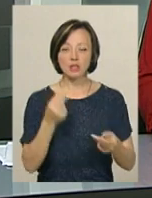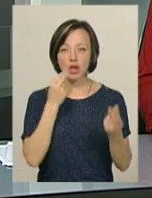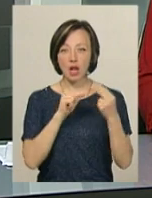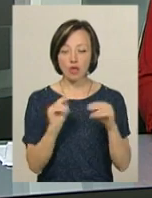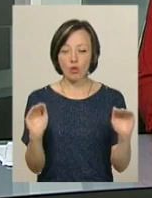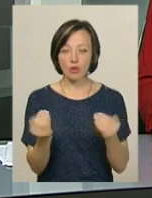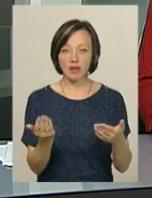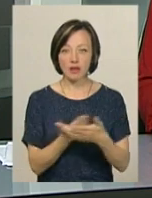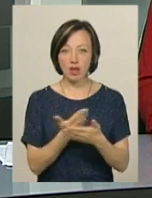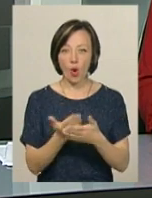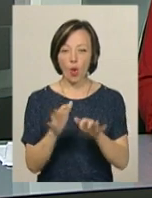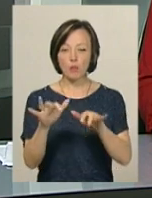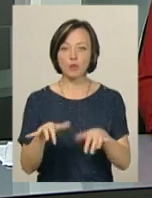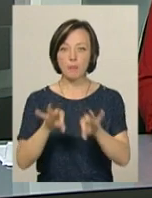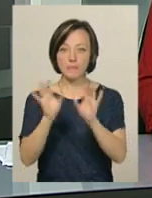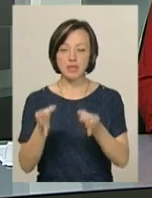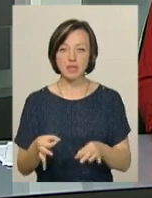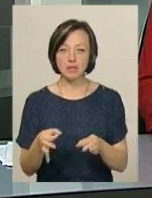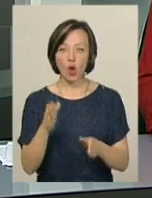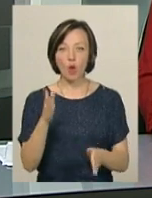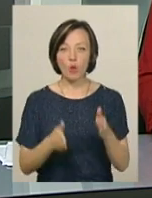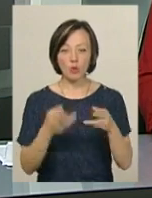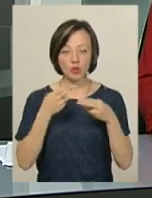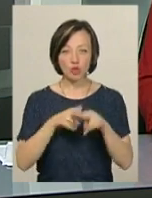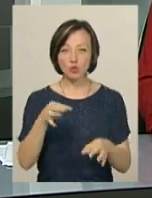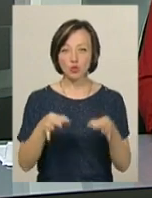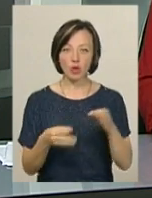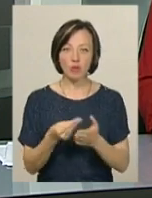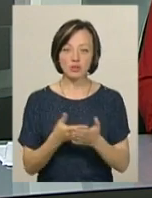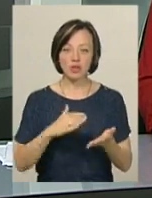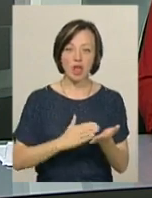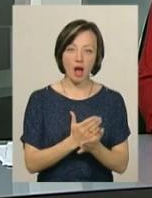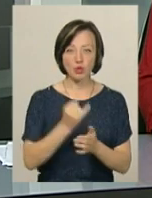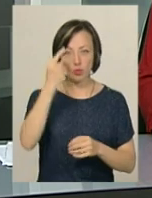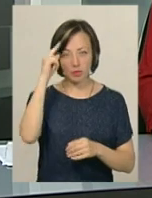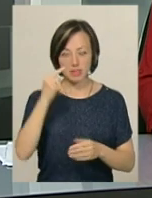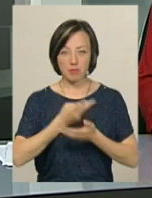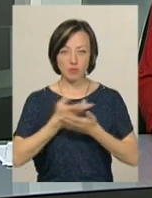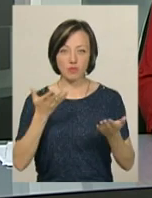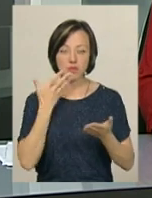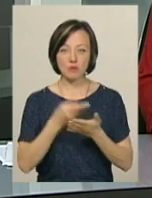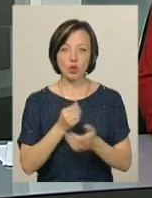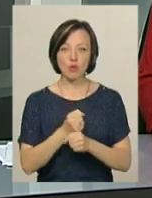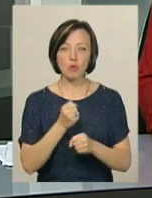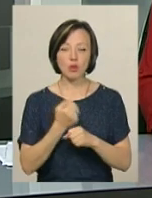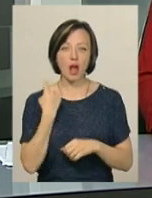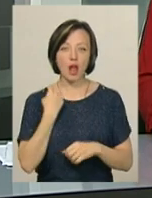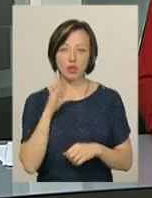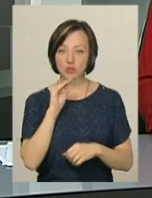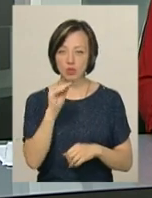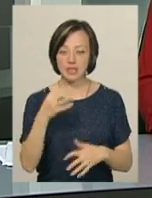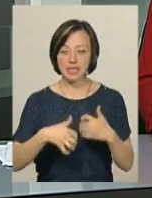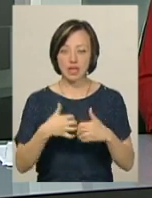комп'ютерне мистецтво, апаратні пристрої та робототехніка. Журі оцінювали якість та вміння презентувати свої роботи англійською.